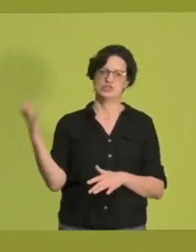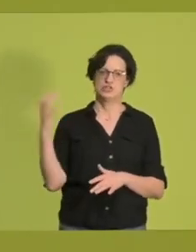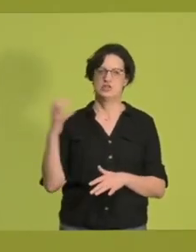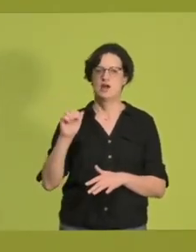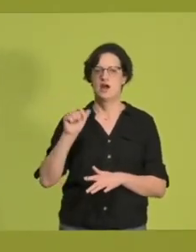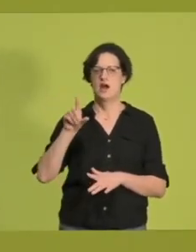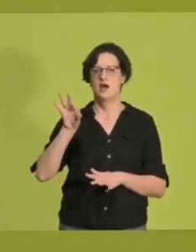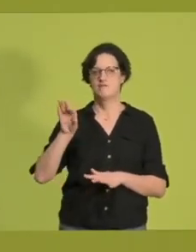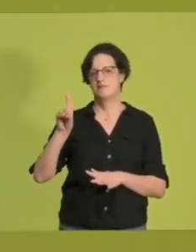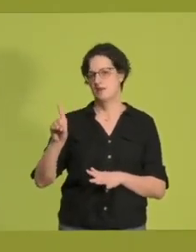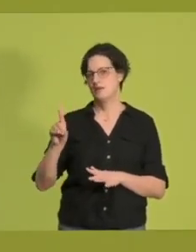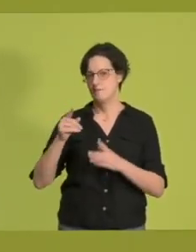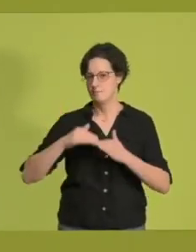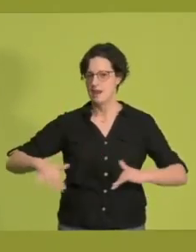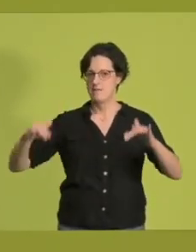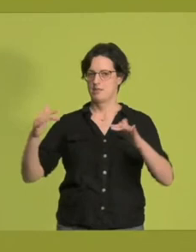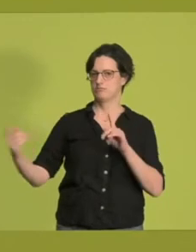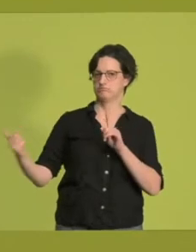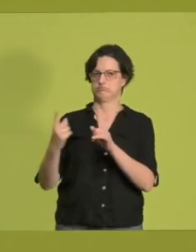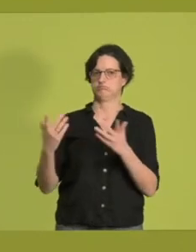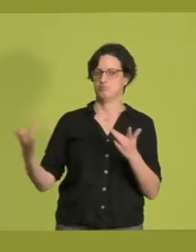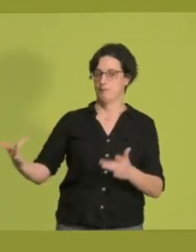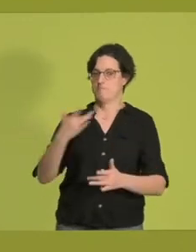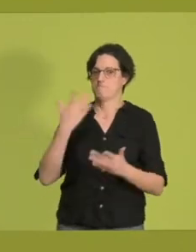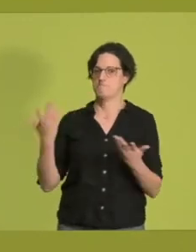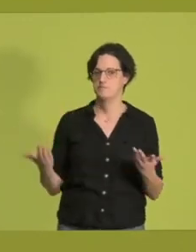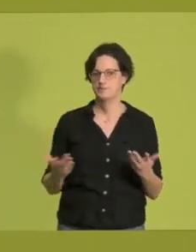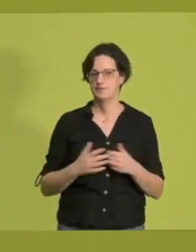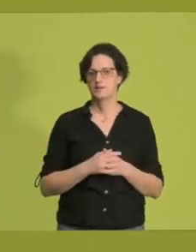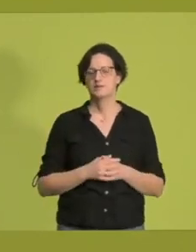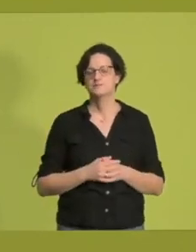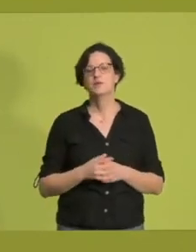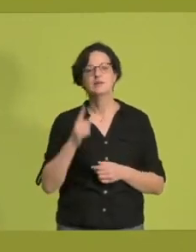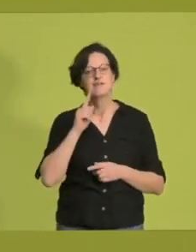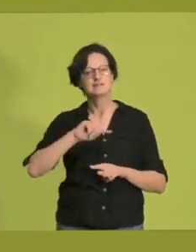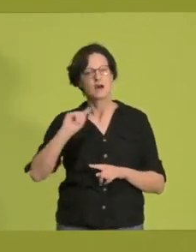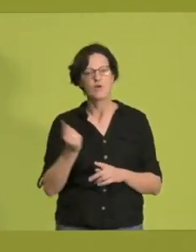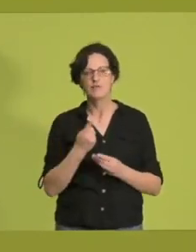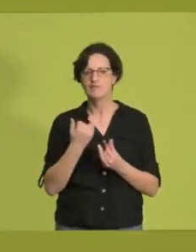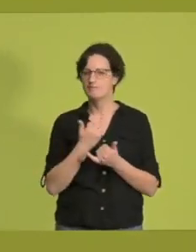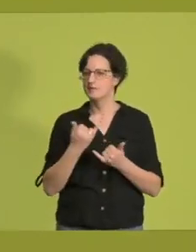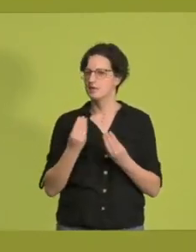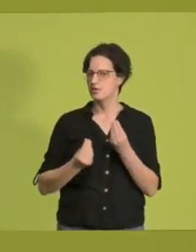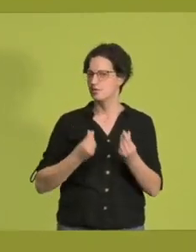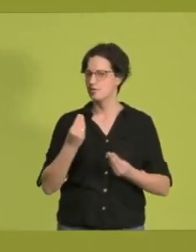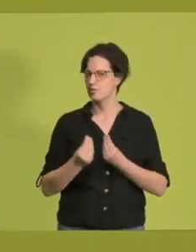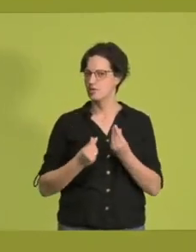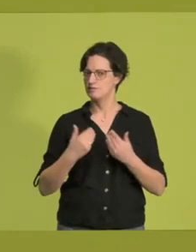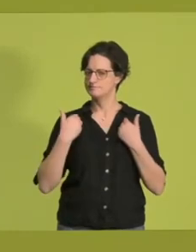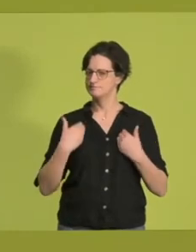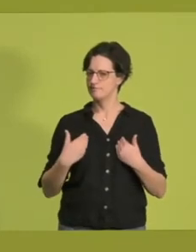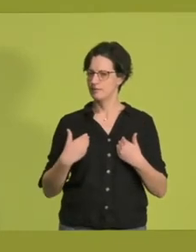im Parlament konfrontiert zu sein. Und ich weiß auch, wie es sich anfühlt, als eine grüne